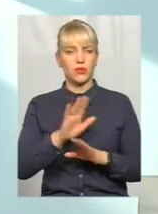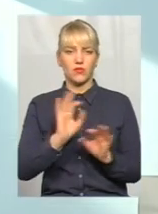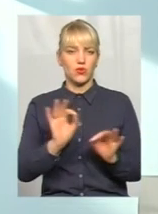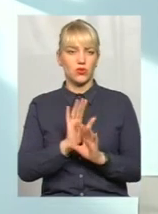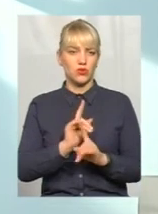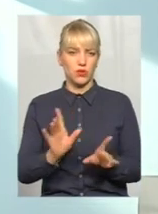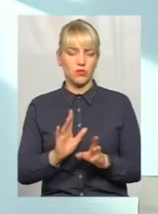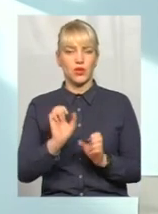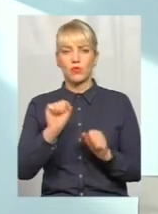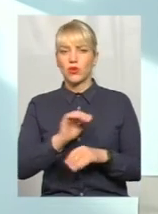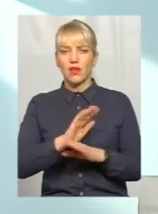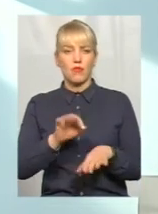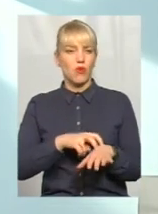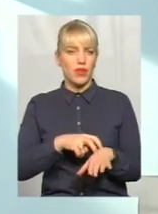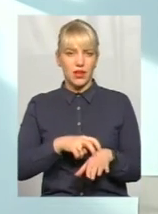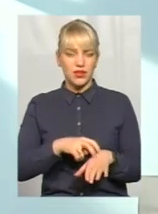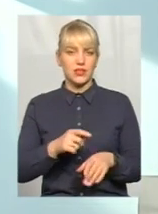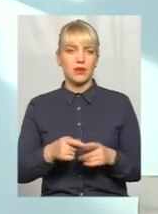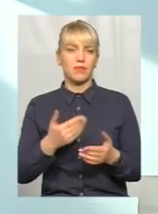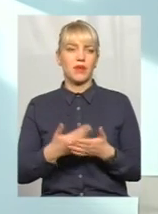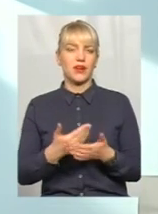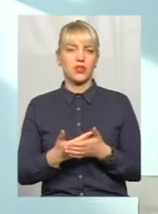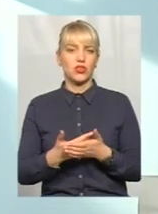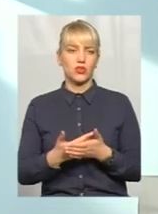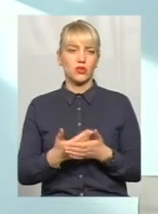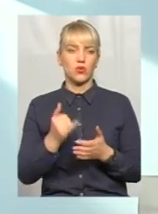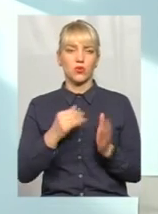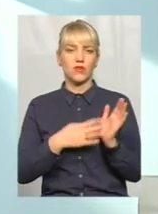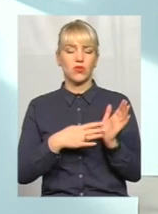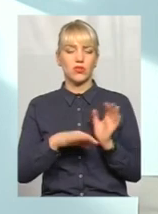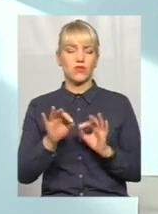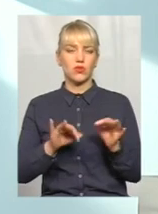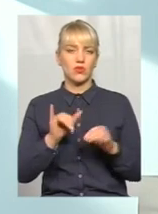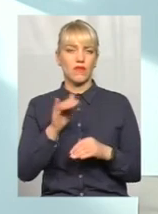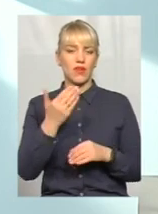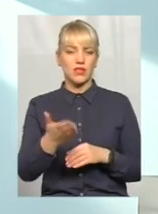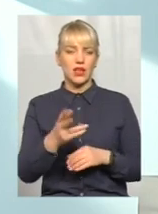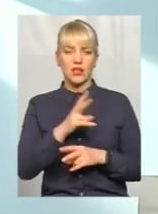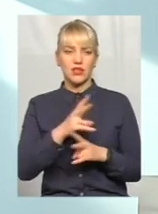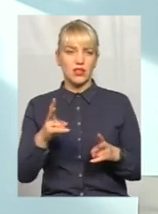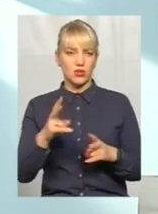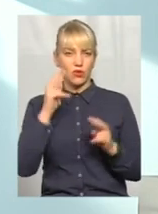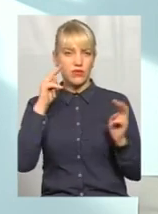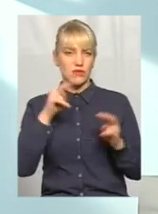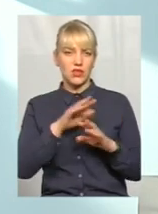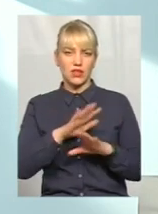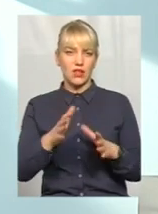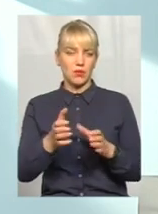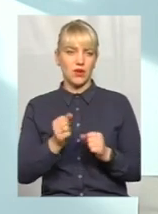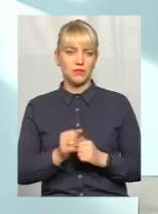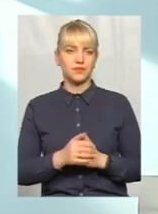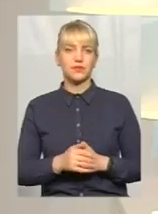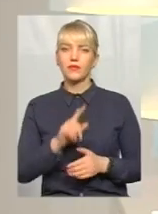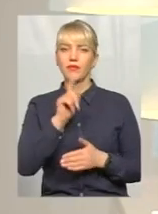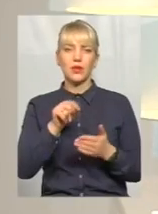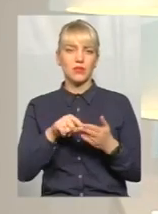Можете не боятися, практично у 90% вас ніхто в понятті і в свідки не бере. Питання не в